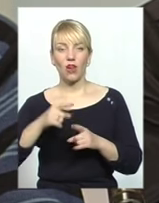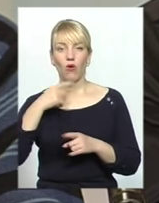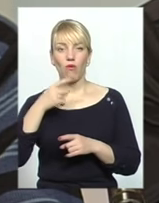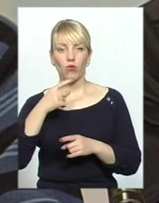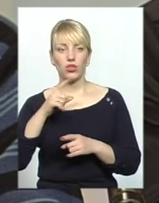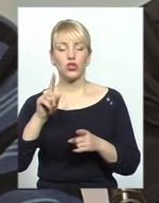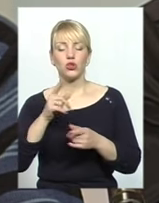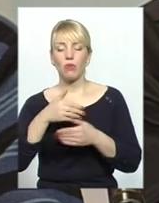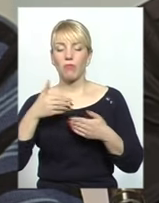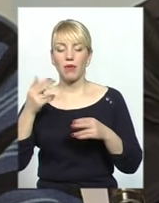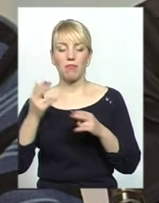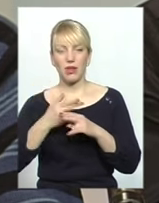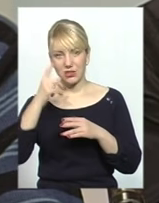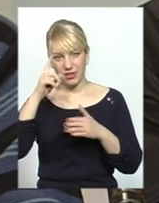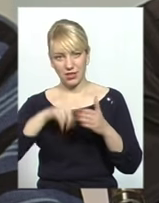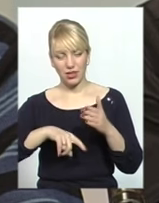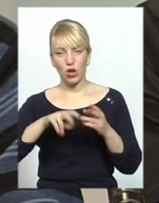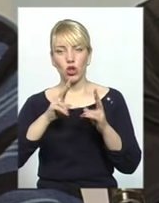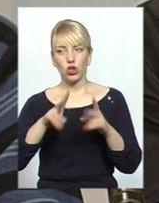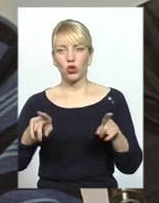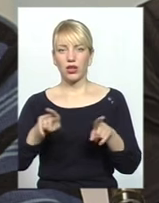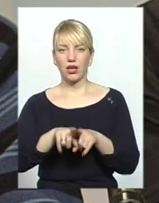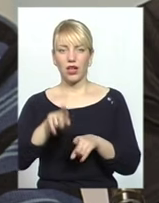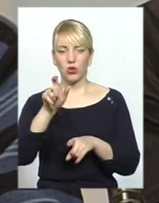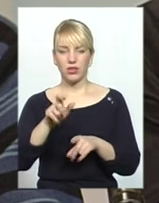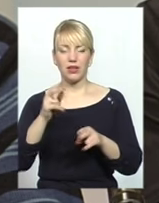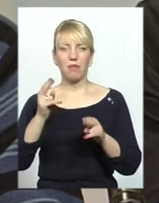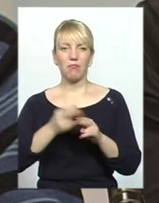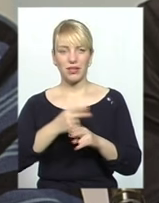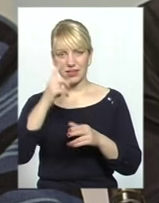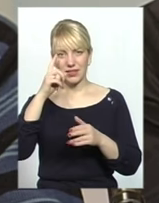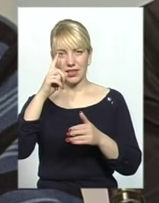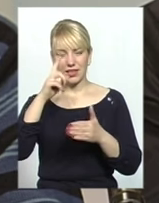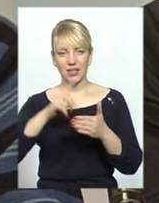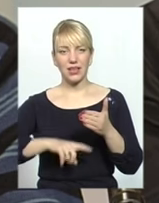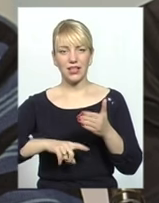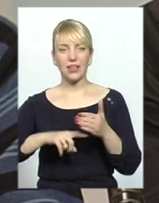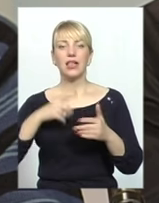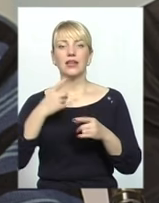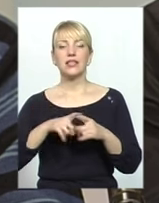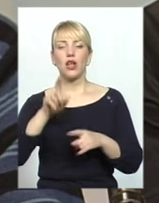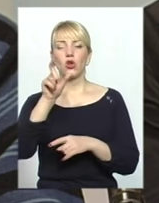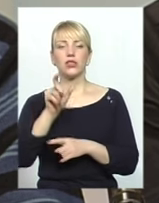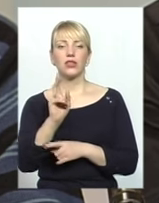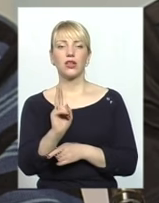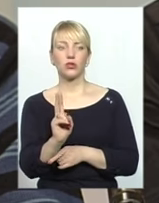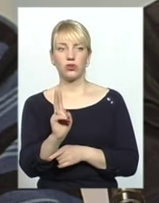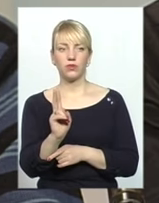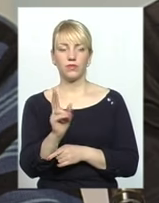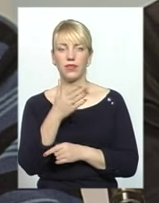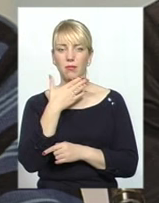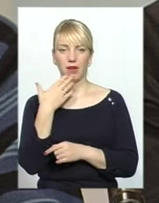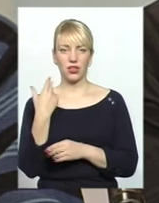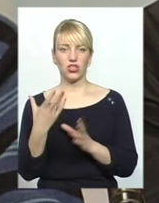без релігії. Хто така людина без релігії? Це людина, яка, думаю, немає